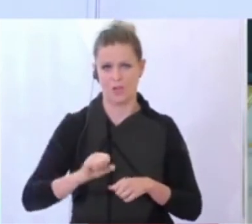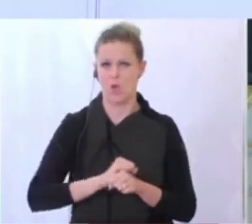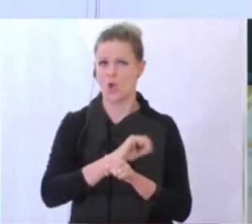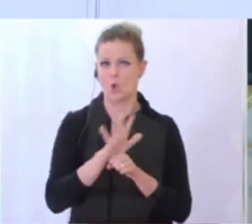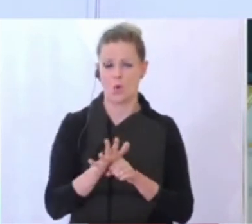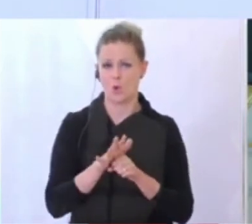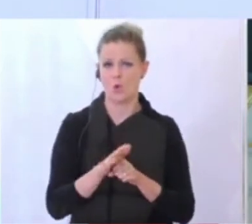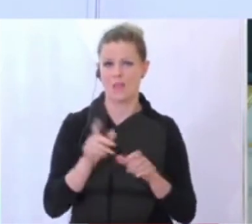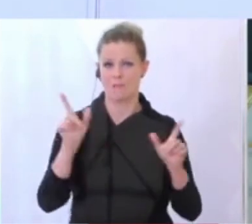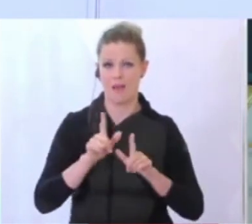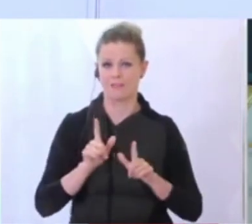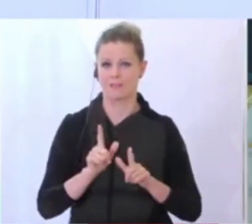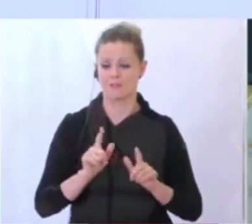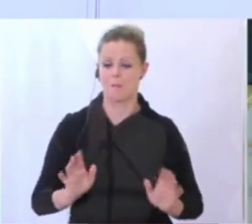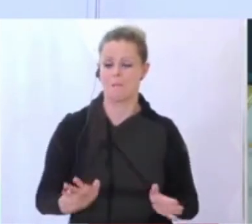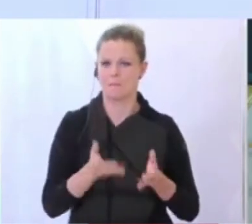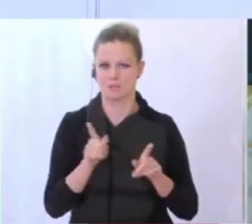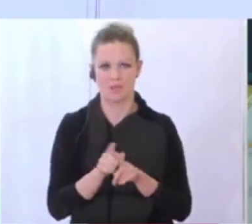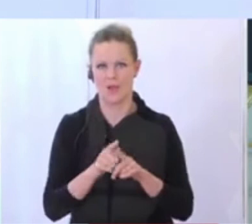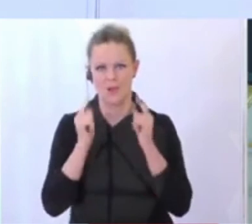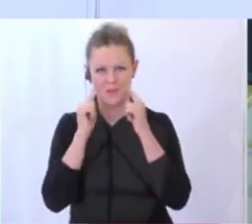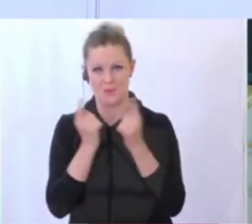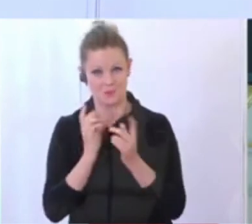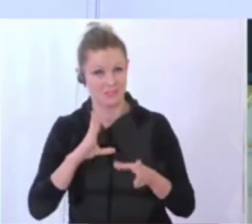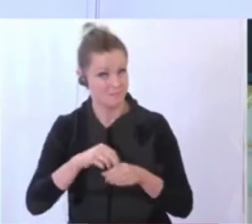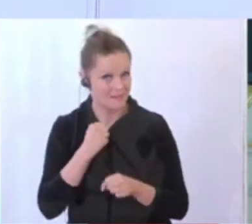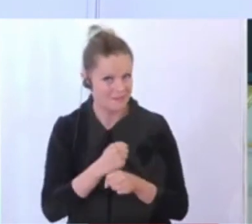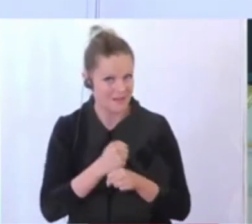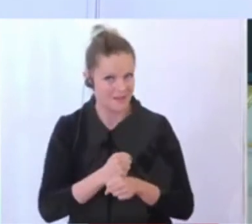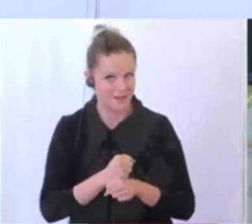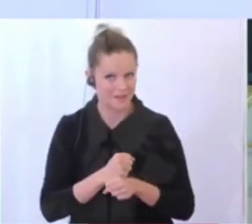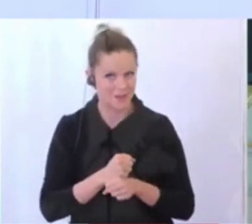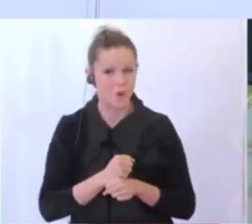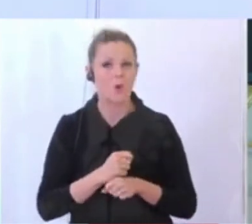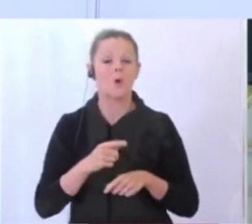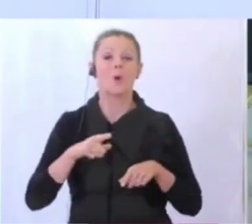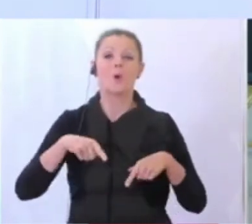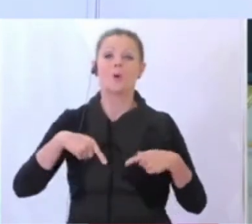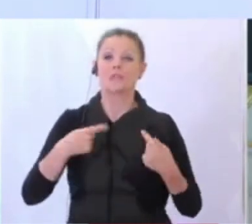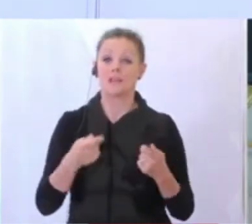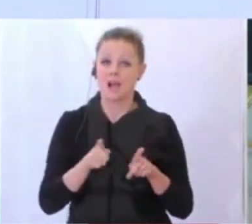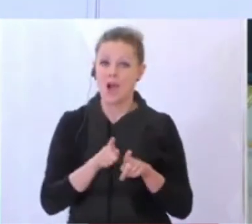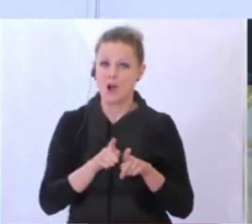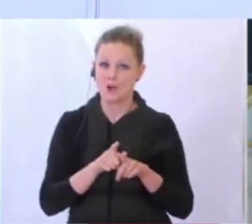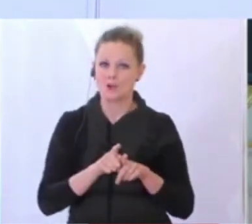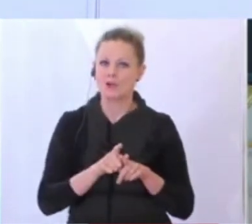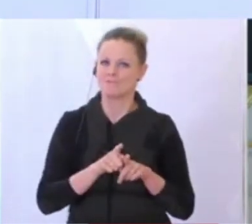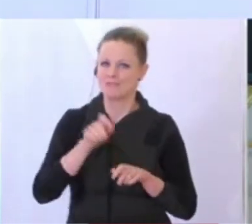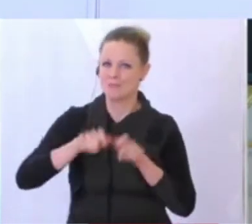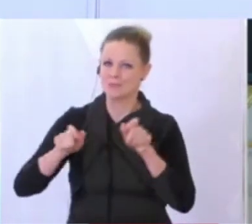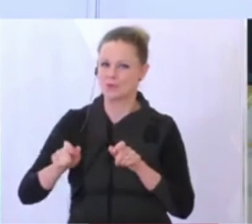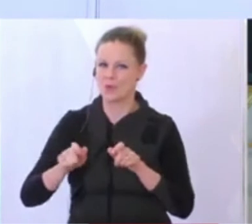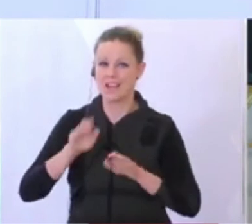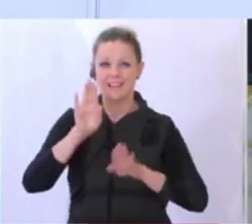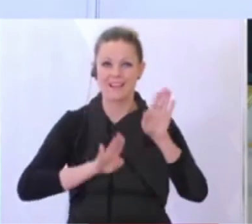lustig teilgenommen haben und die dort vertretenen Personen dann auch noch ausdrücklich für den Gemeinderat kandidieren.